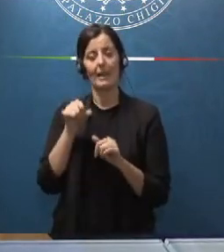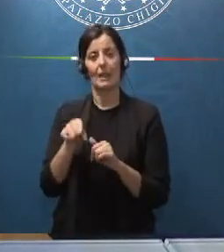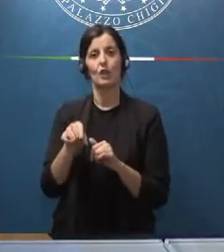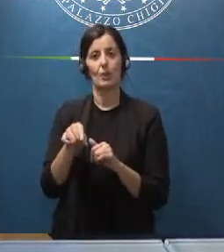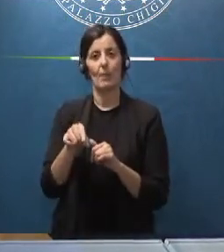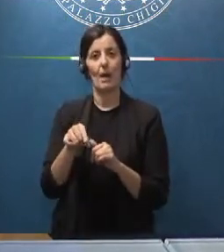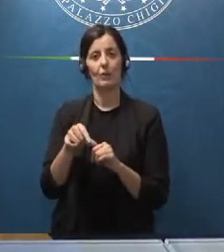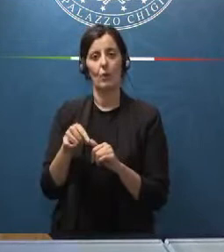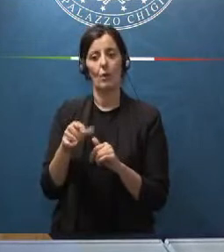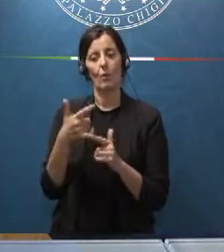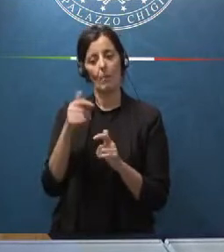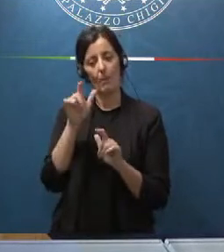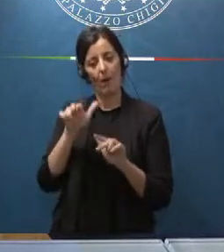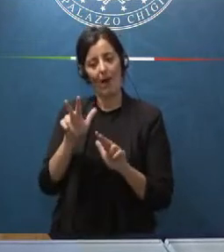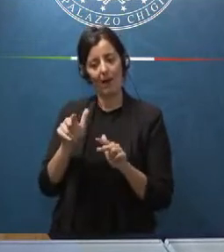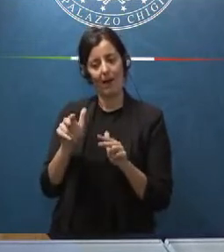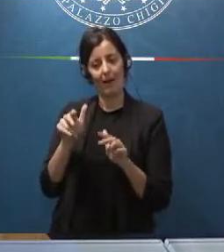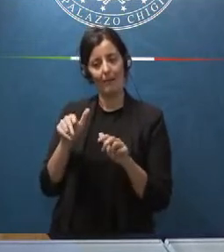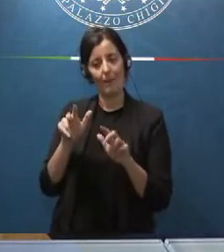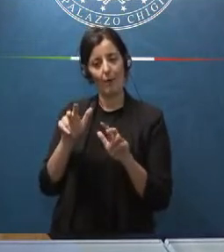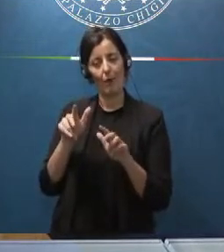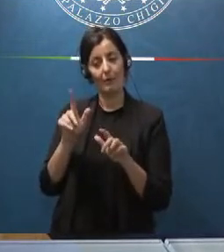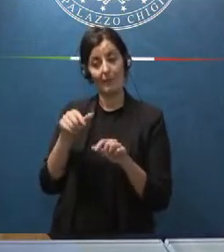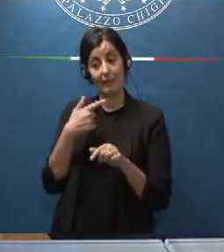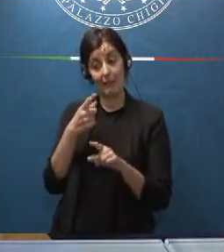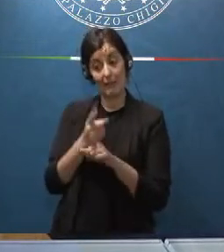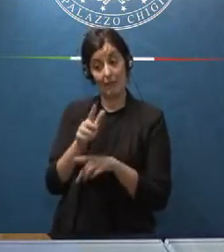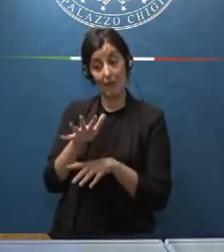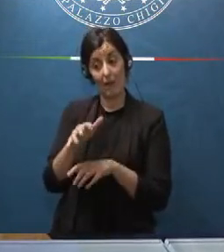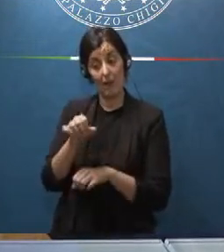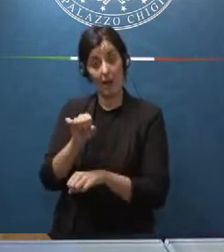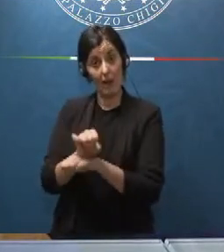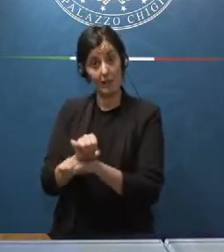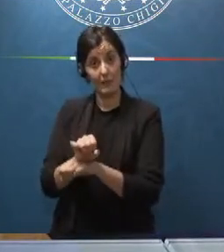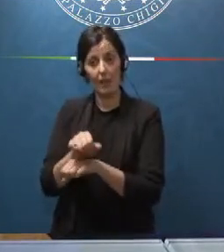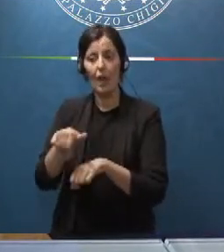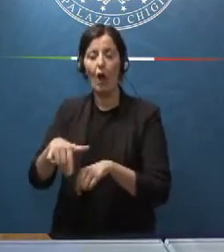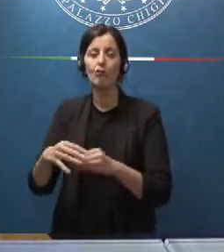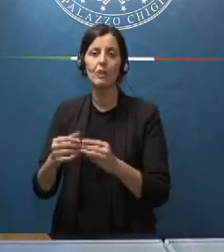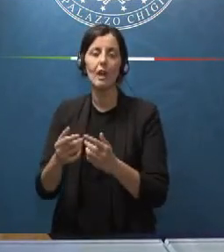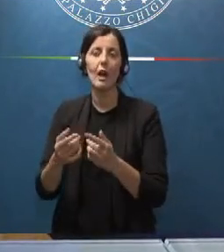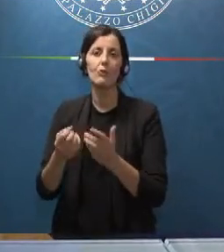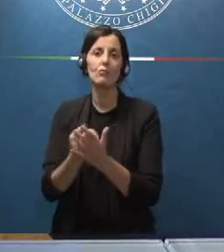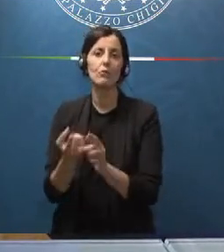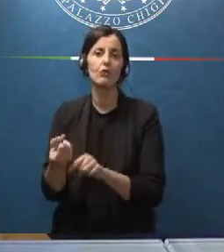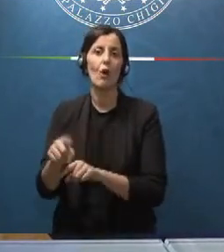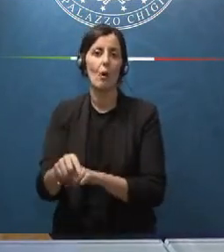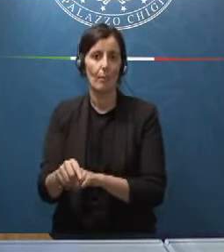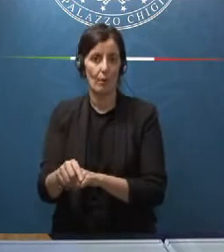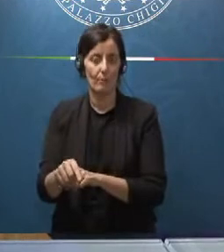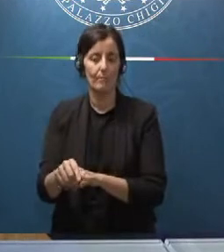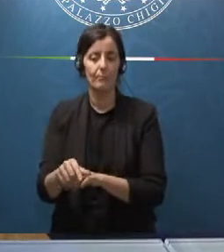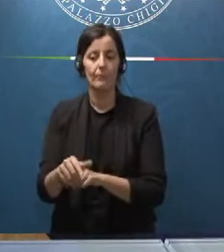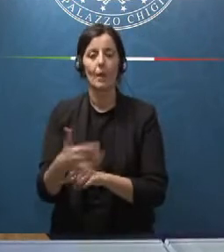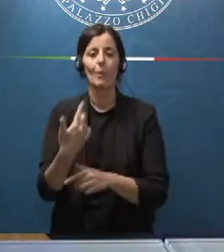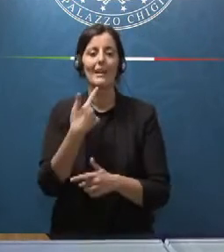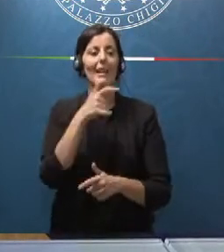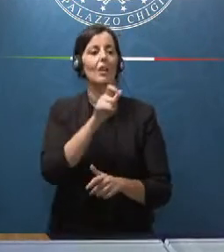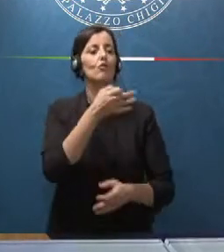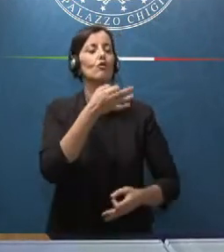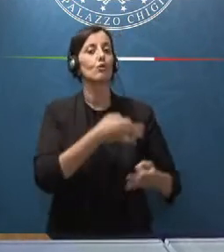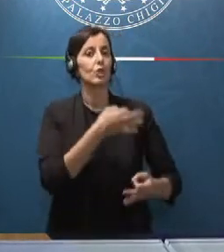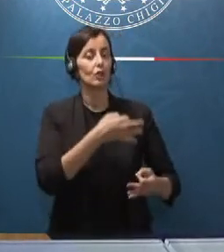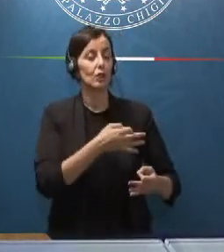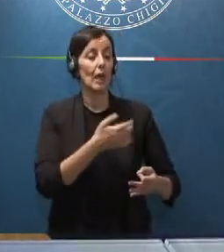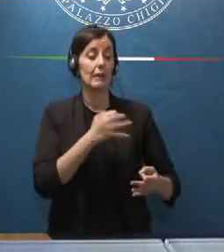'arrestando che oggi si fa dopo e quindi si obbliga il giudice nel caso